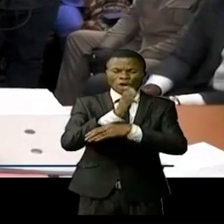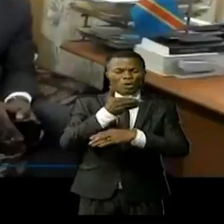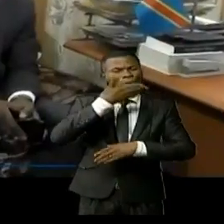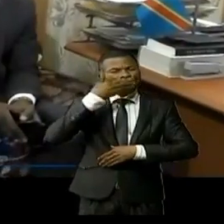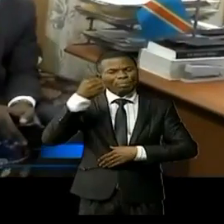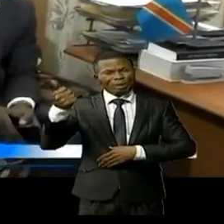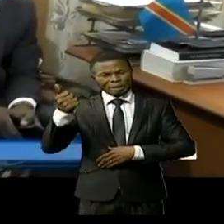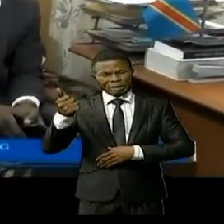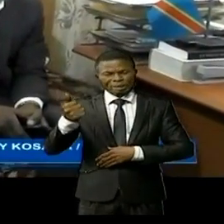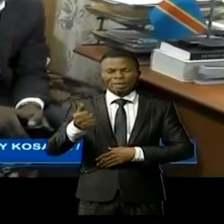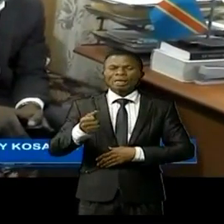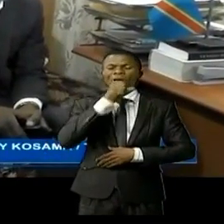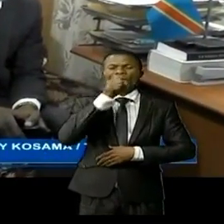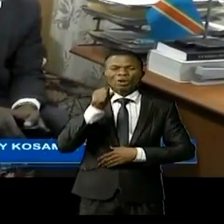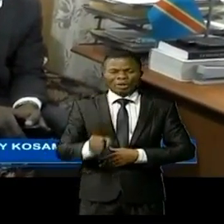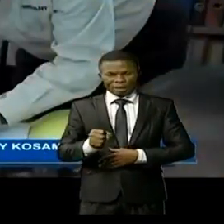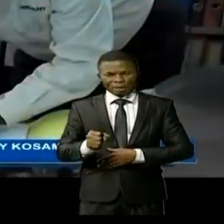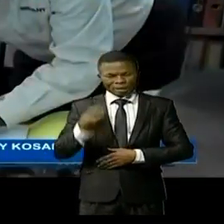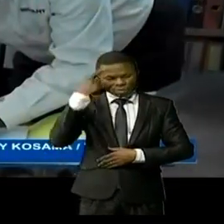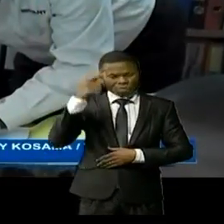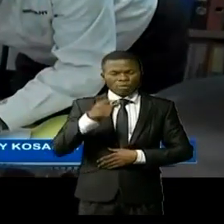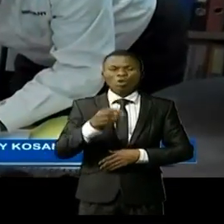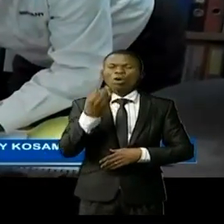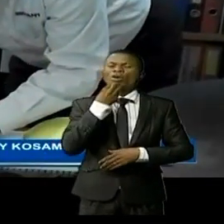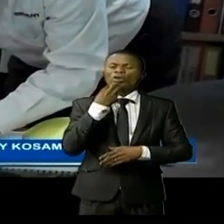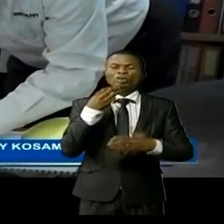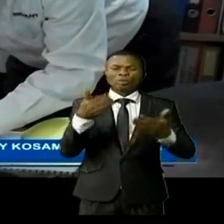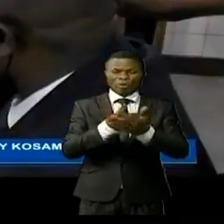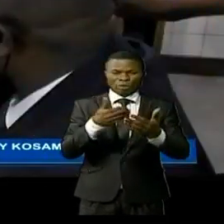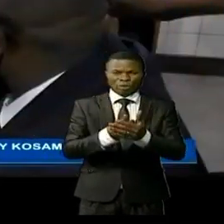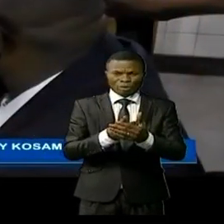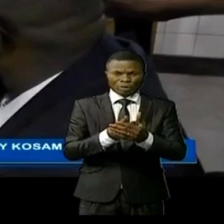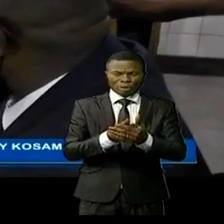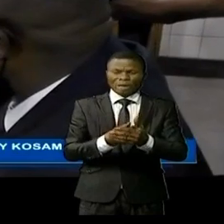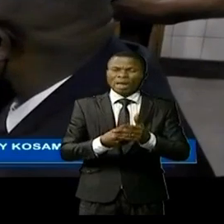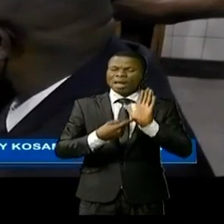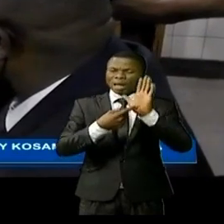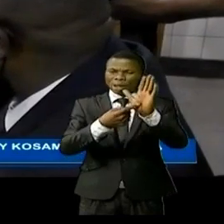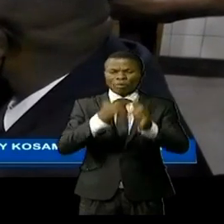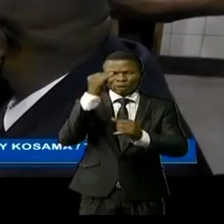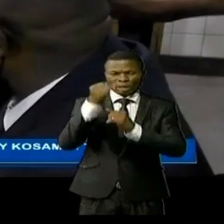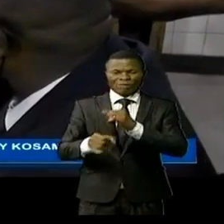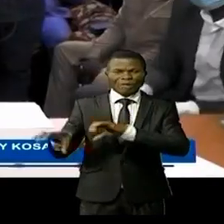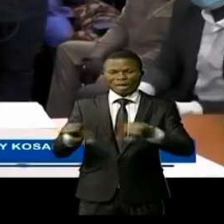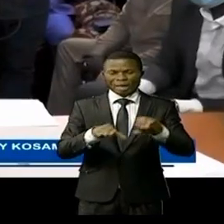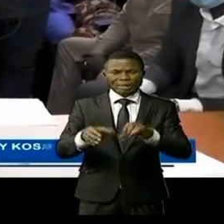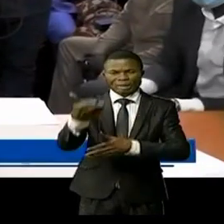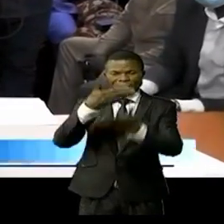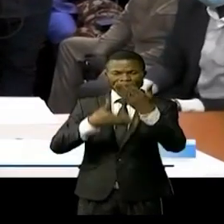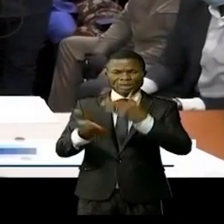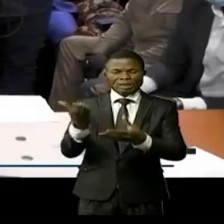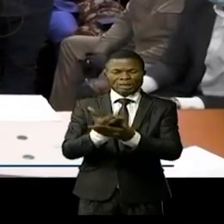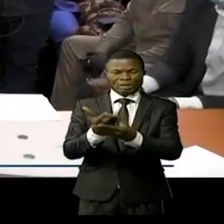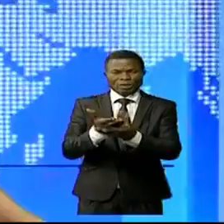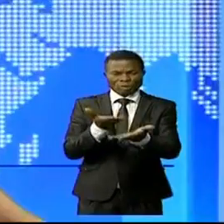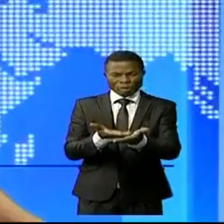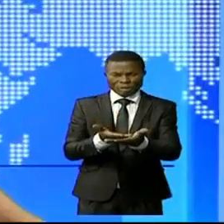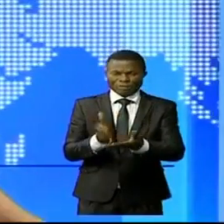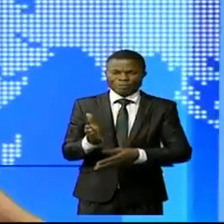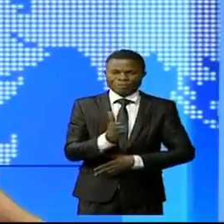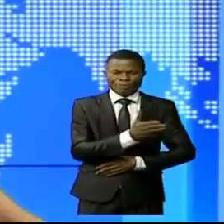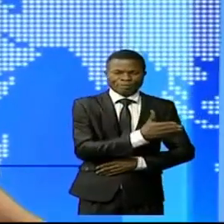part de l'IPP sortant à l'endroit de l'IPP entrant a caractérisé cette cérémonie de passation de responsabilité